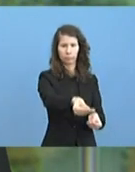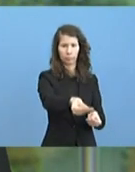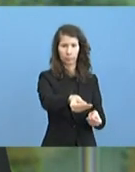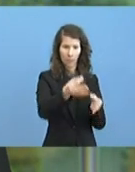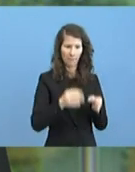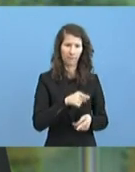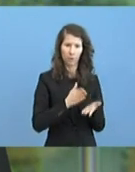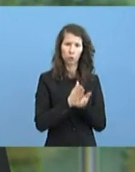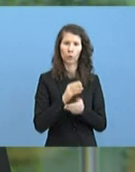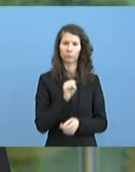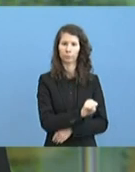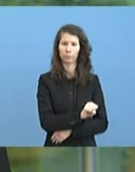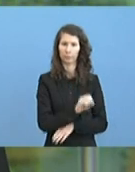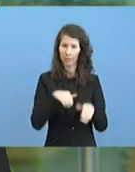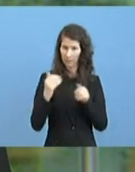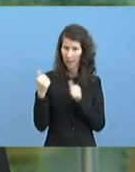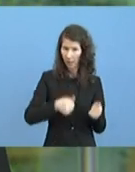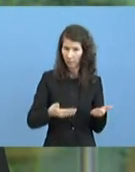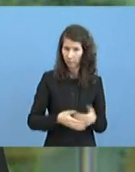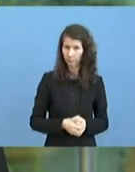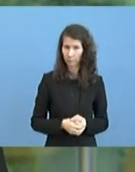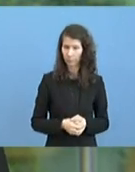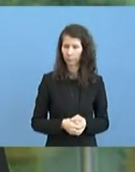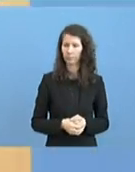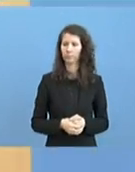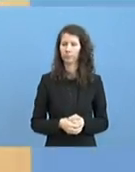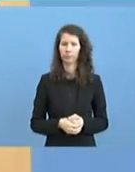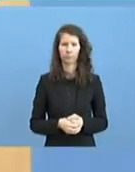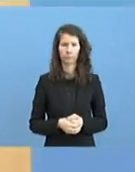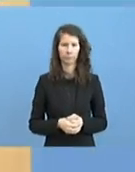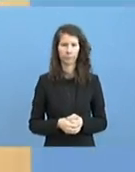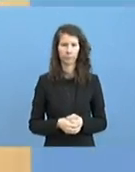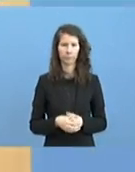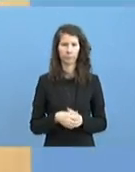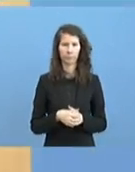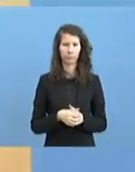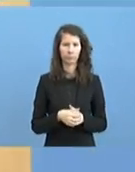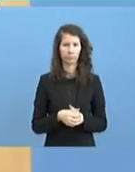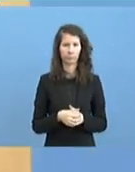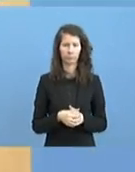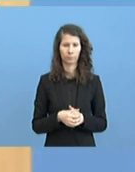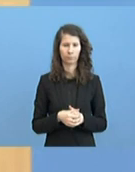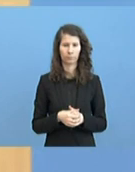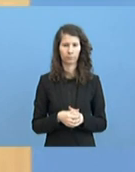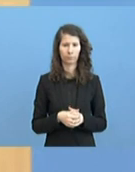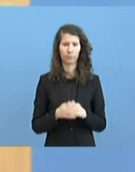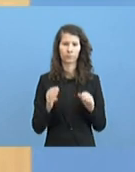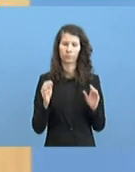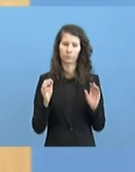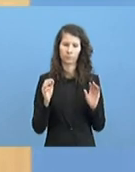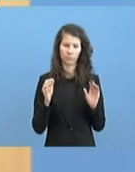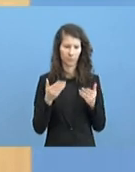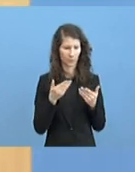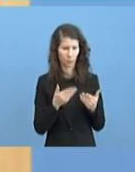und in welcher Form? Also, es sind jetzt keine konkreten Maßnahmen für diesen